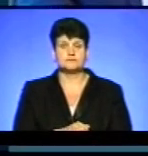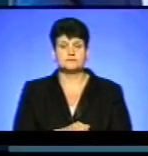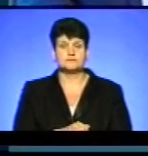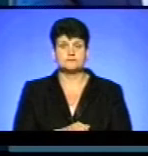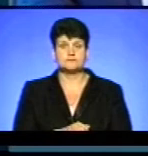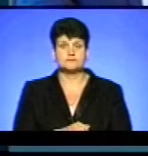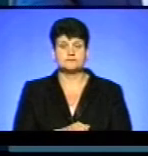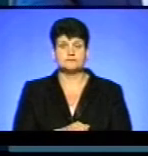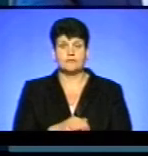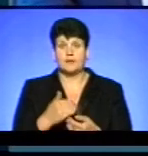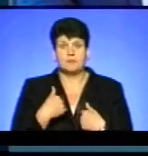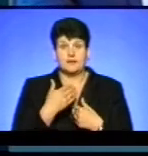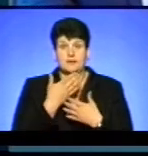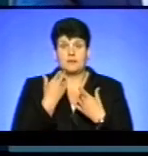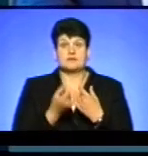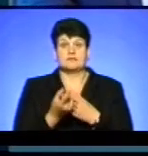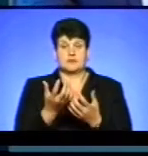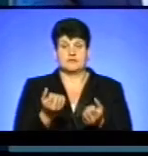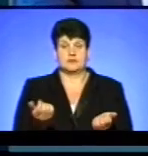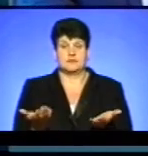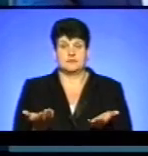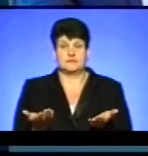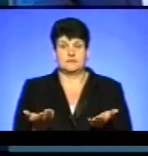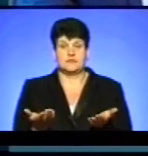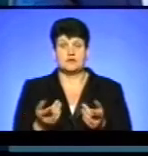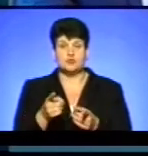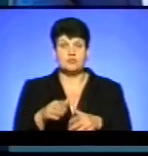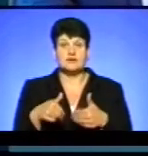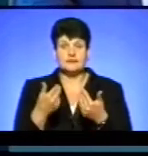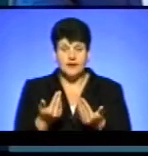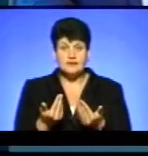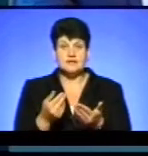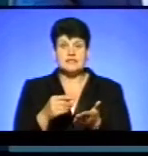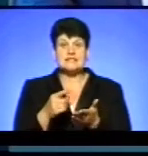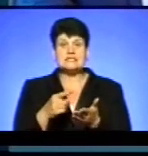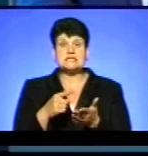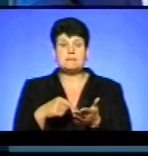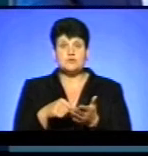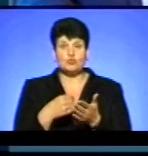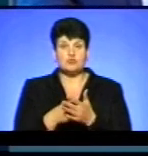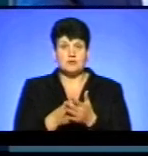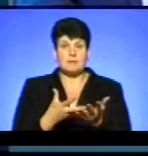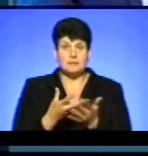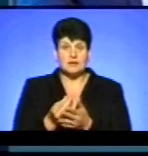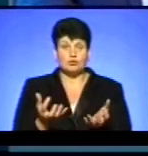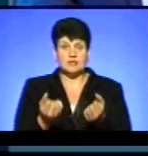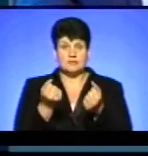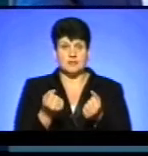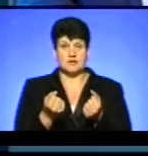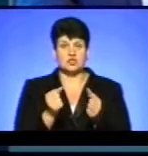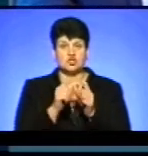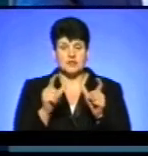Ми не маємо звідки взяти, щоб дати з міського бюджету. Ми платимо і так утримання шкіл, зарплату